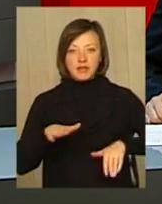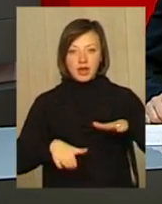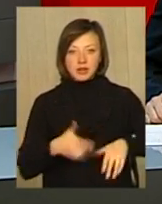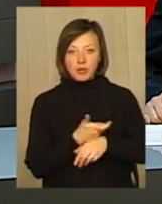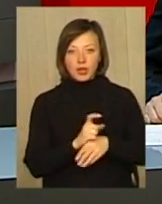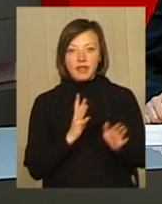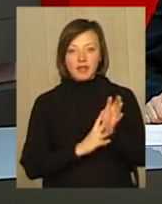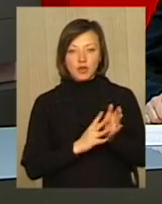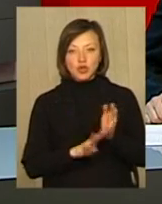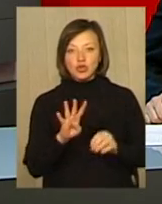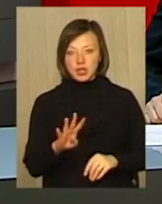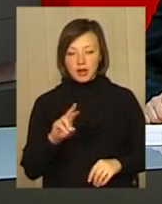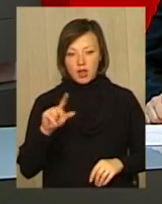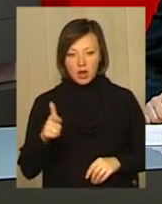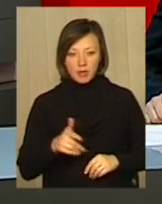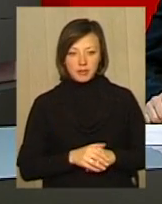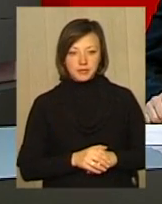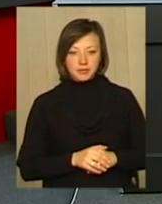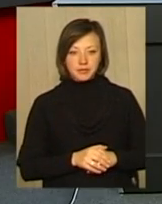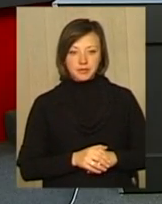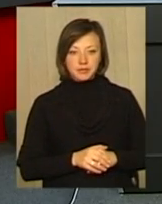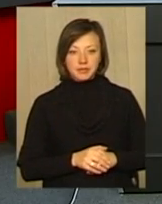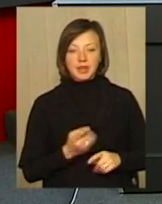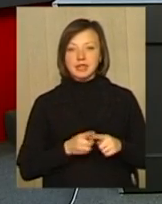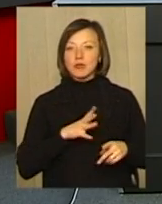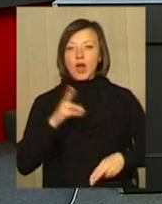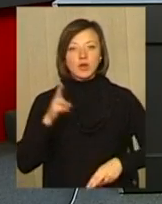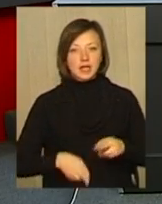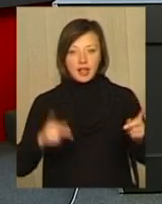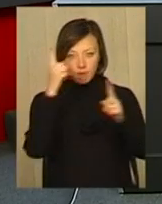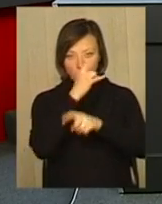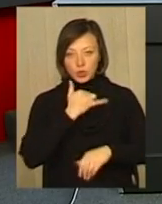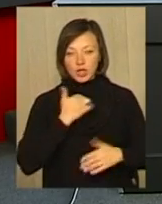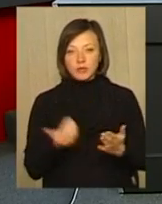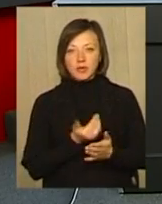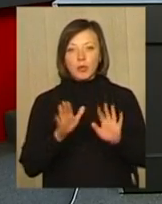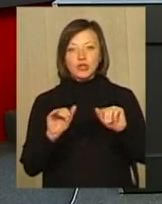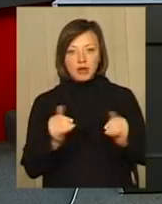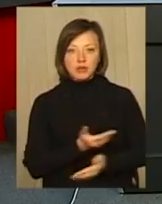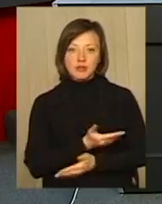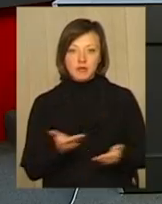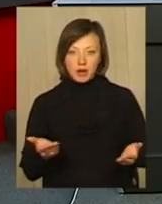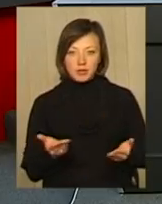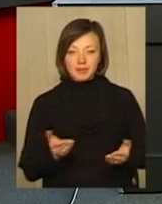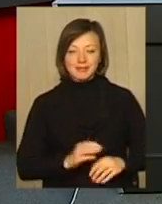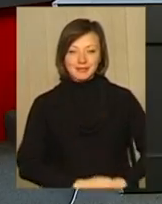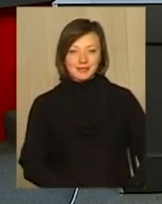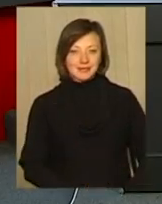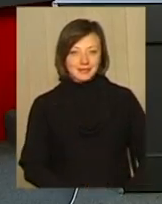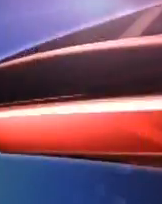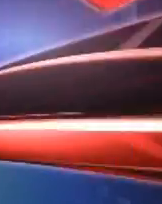понад 94 кілограми. Це була остання інформація в нашому випуску. Ми прощаємося з вами. Бувайте.